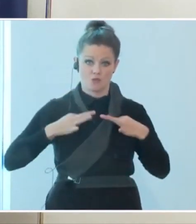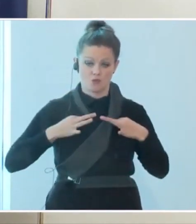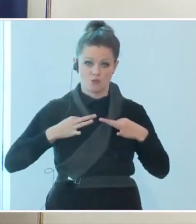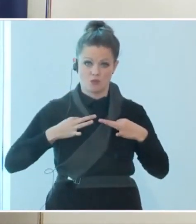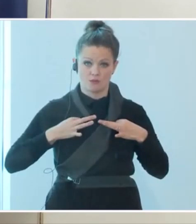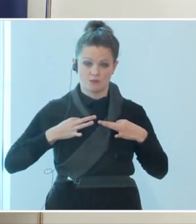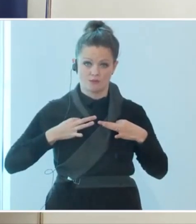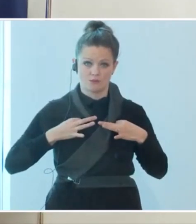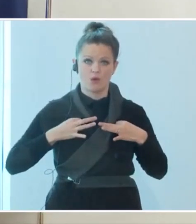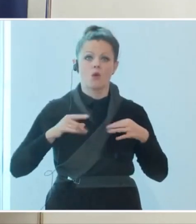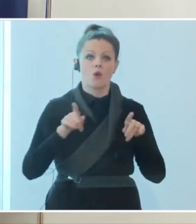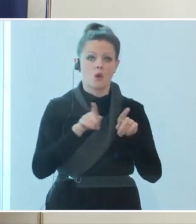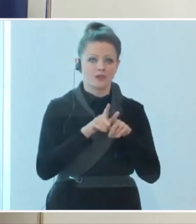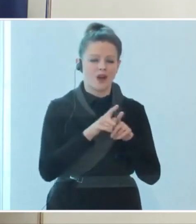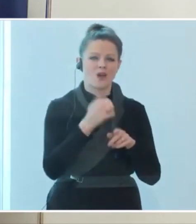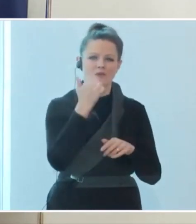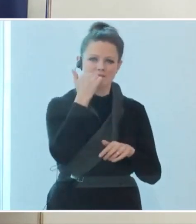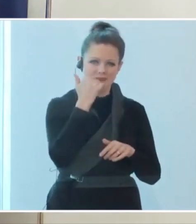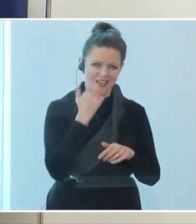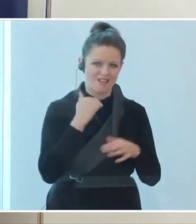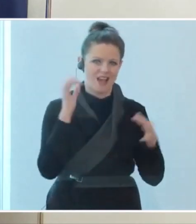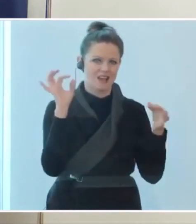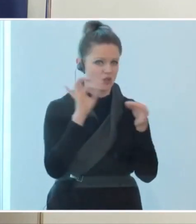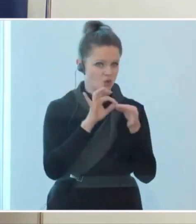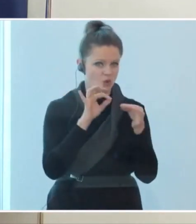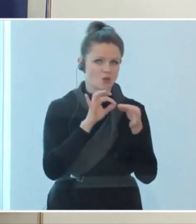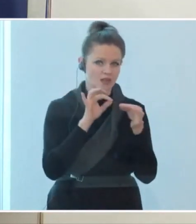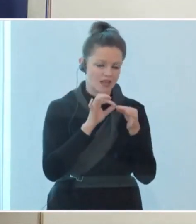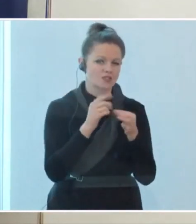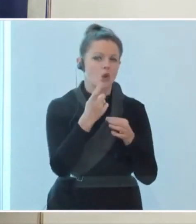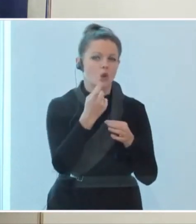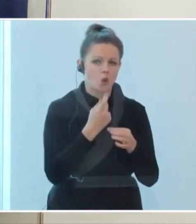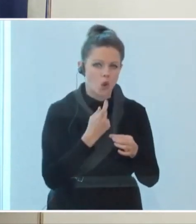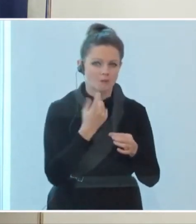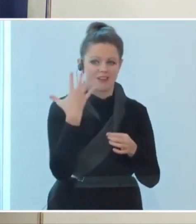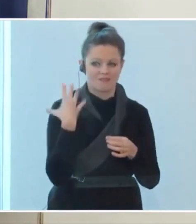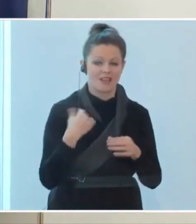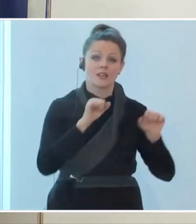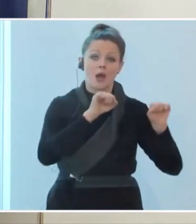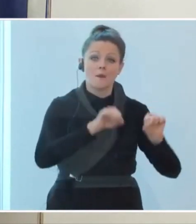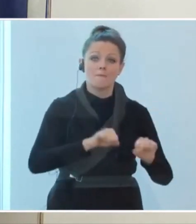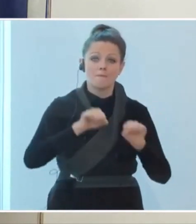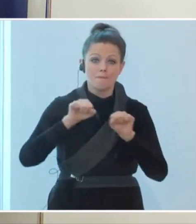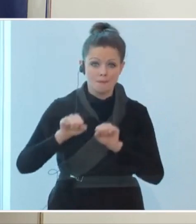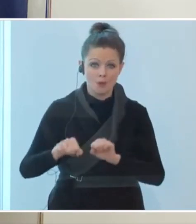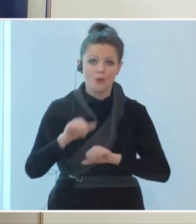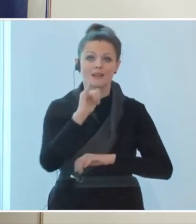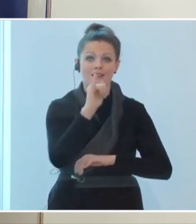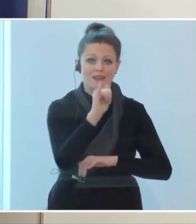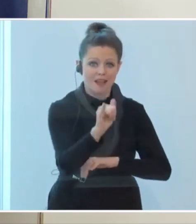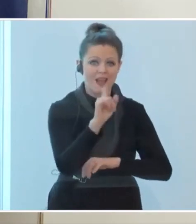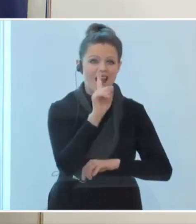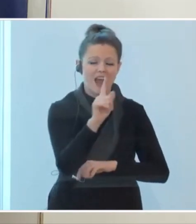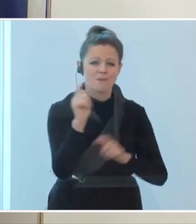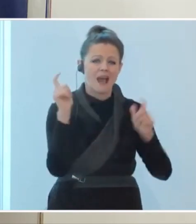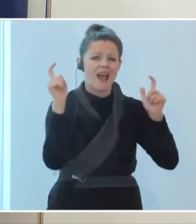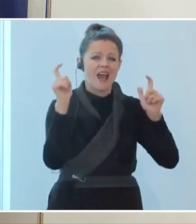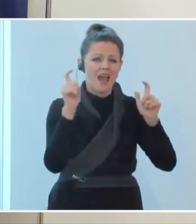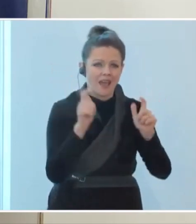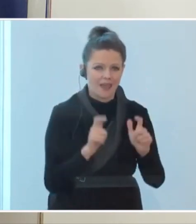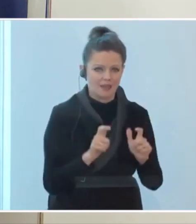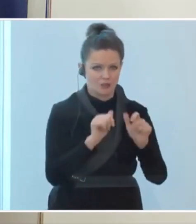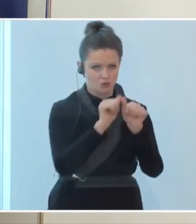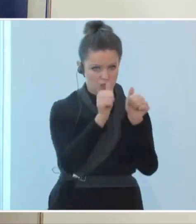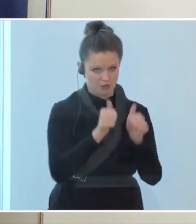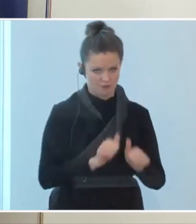private Kontakte wieder möglich machen, aber auch das in einer eingeschränkten Art und Weise.